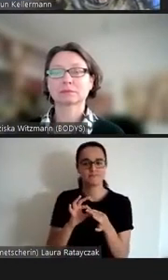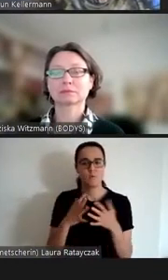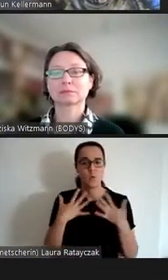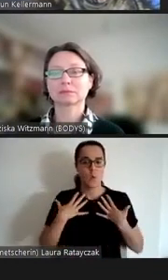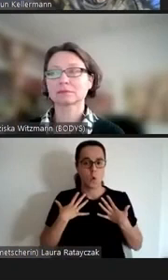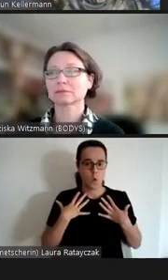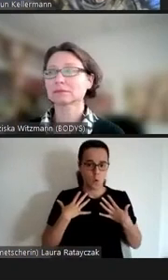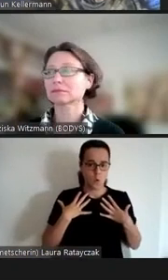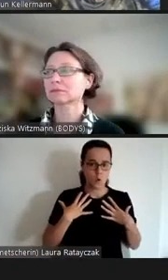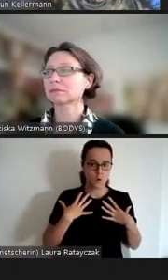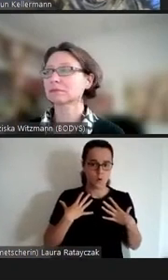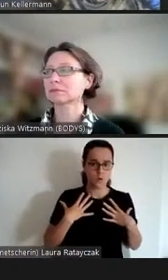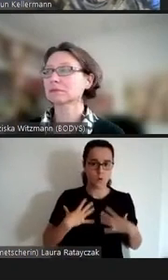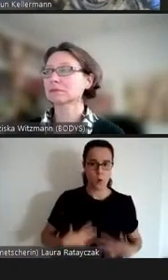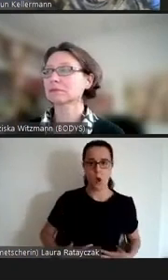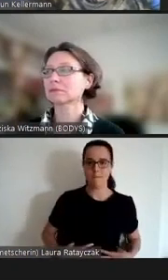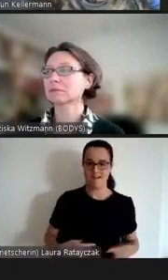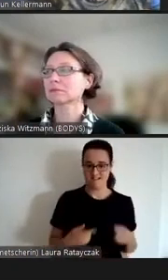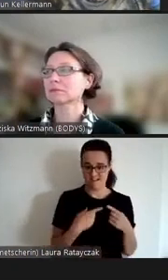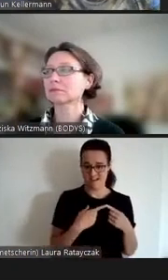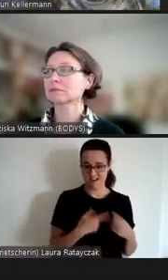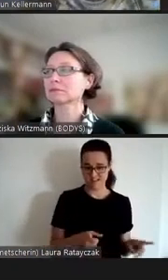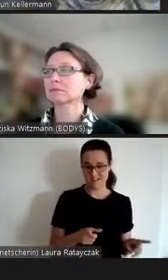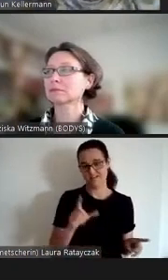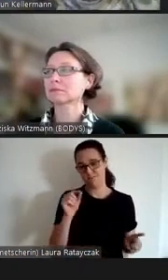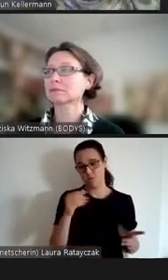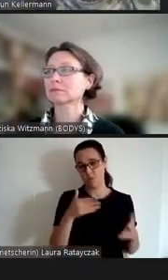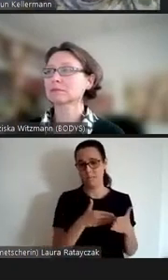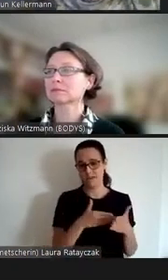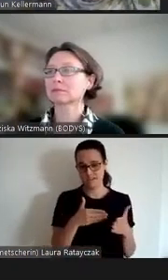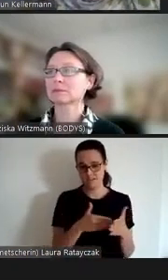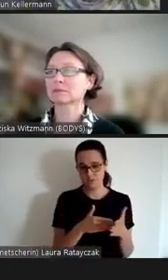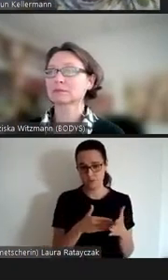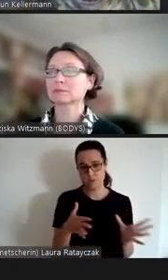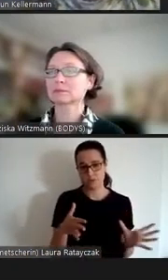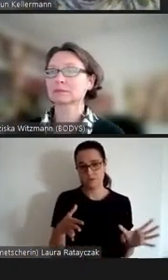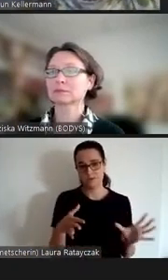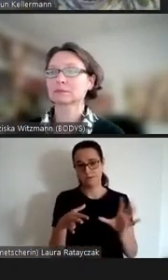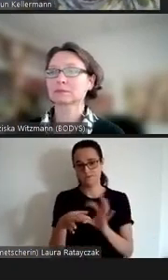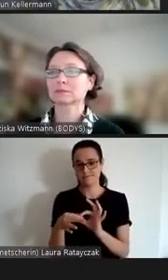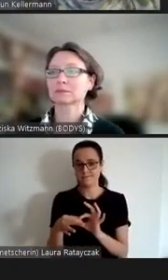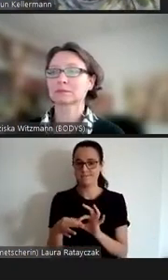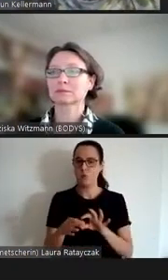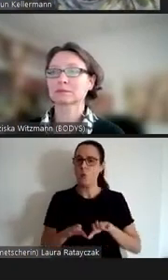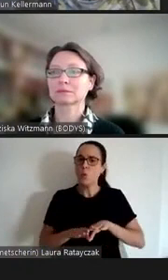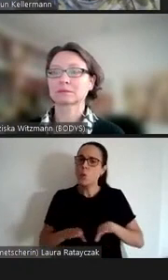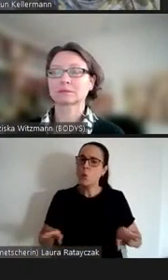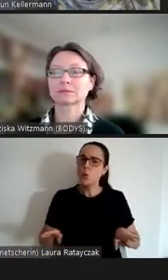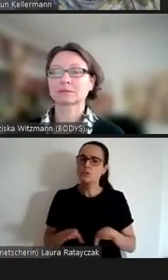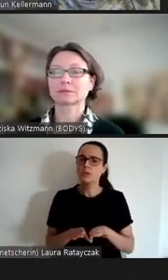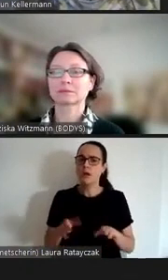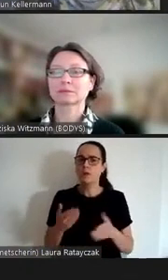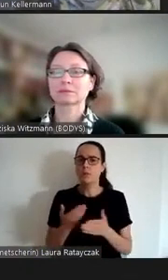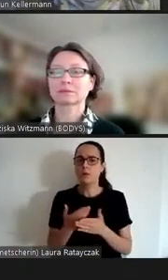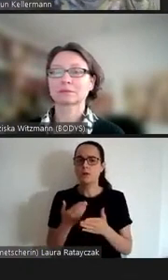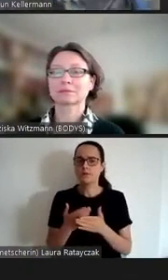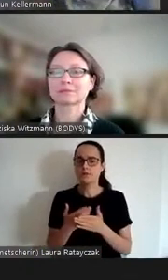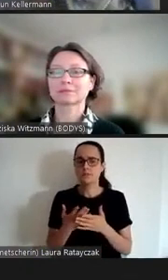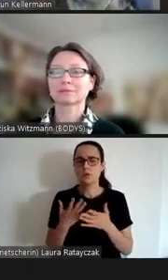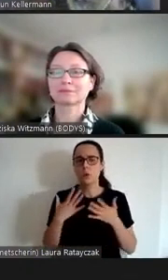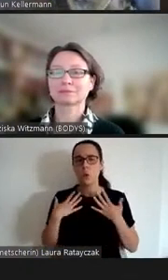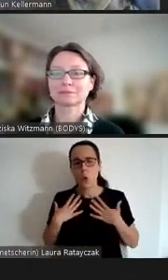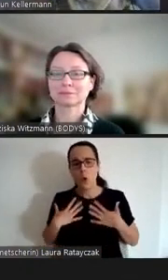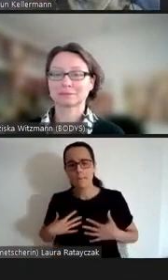Abweichung von Behinderung hin zu ganz grundlegenden Fragen von Körperlichkeit